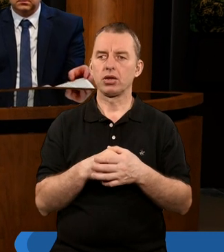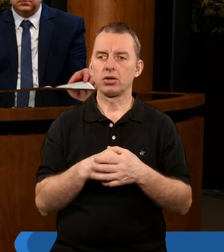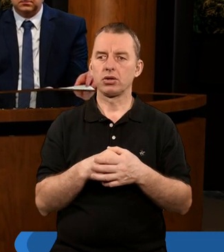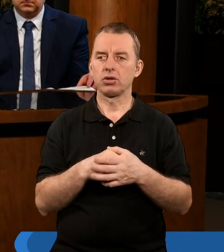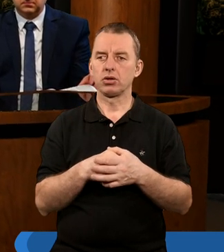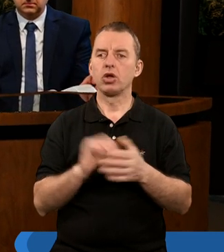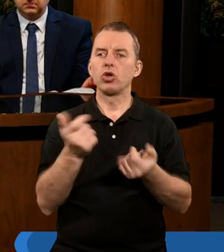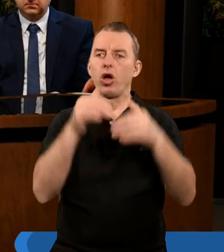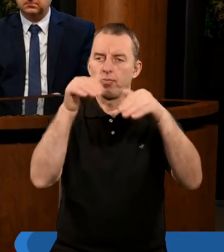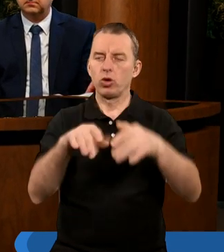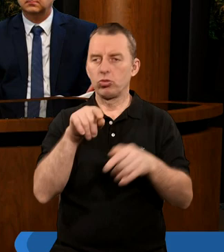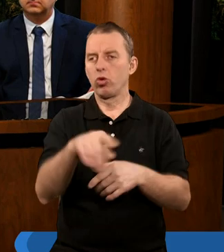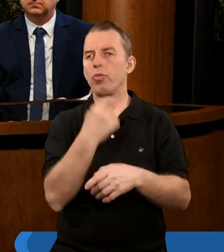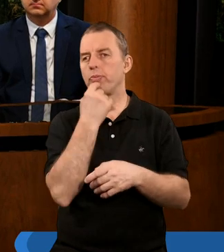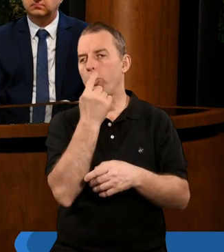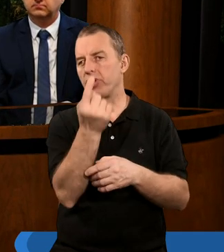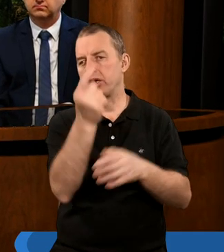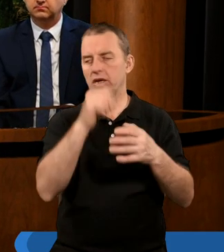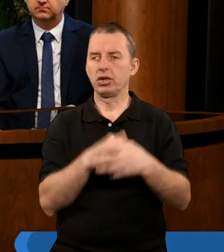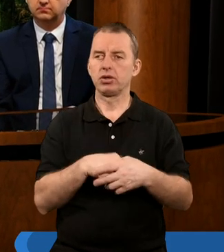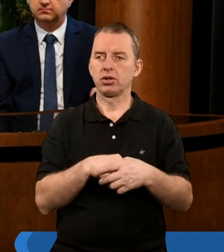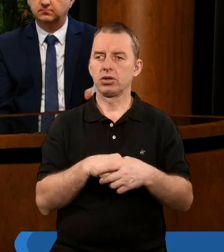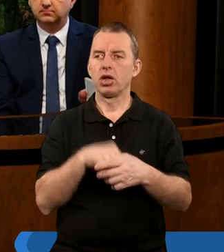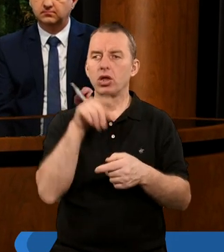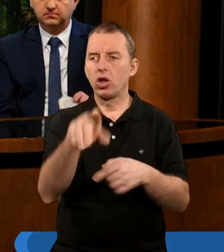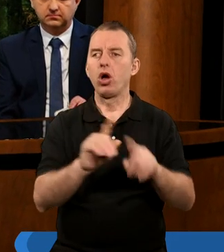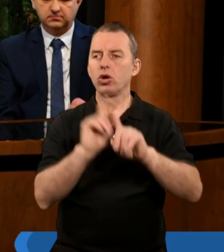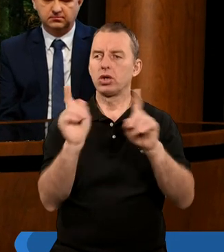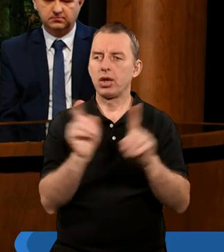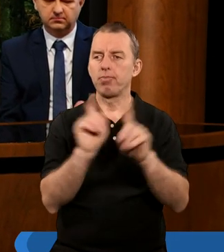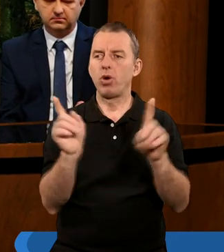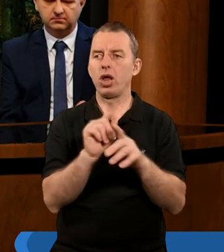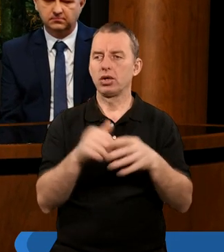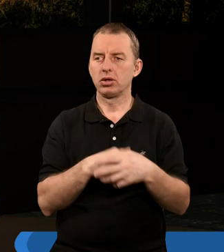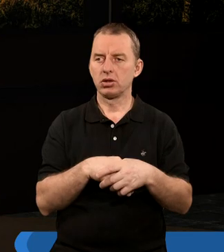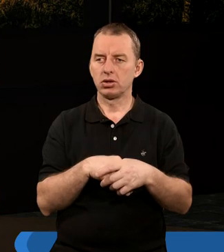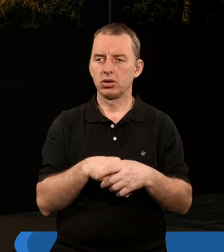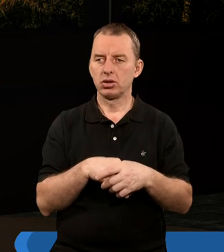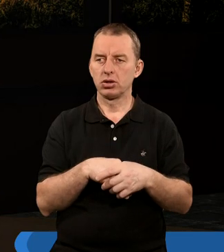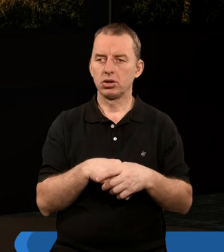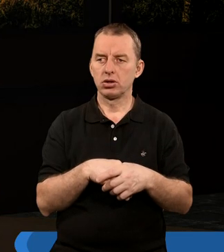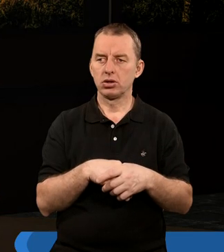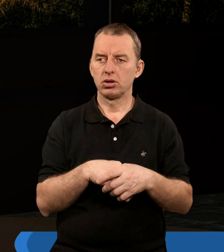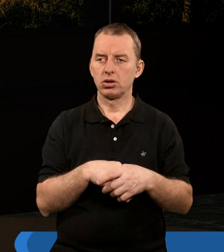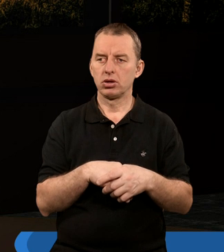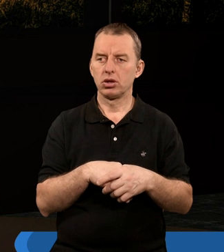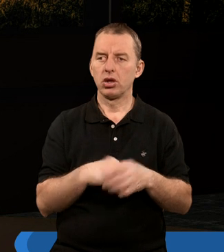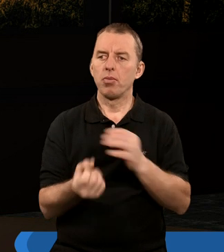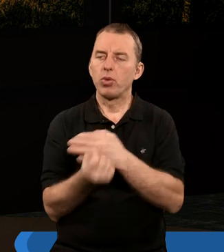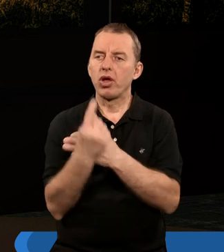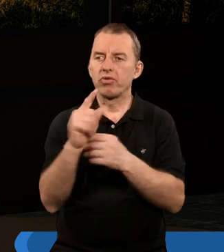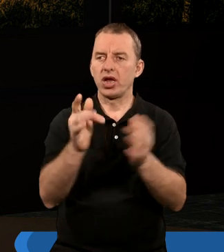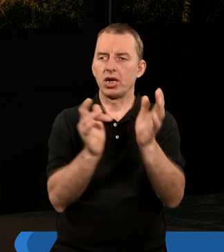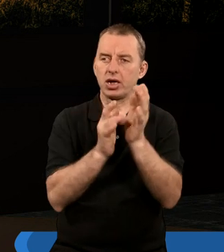Co moglibyśmy tutaj powiedzieć o tych symbolach, które znowu się pojawiają? Znów pojawia nam się